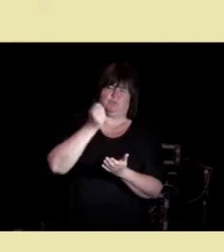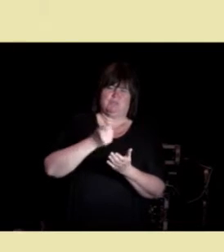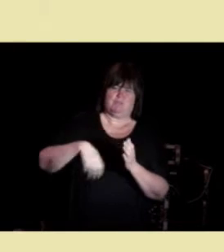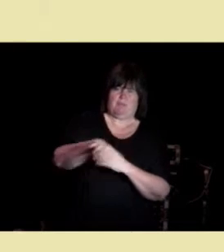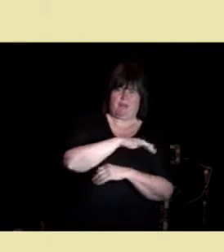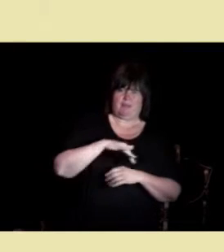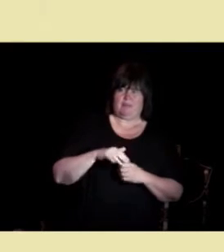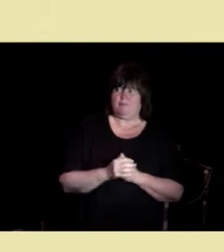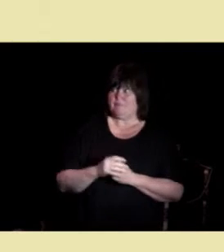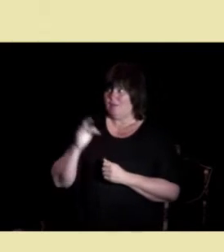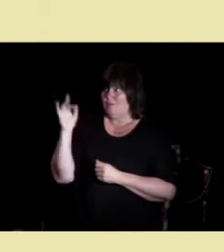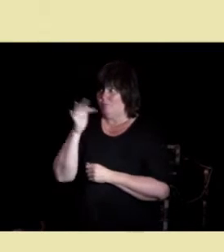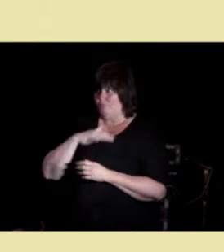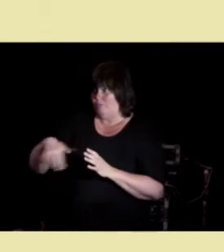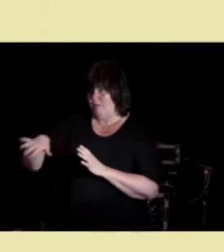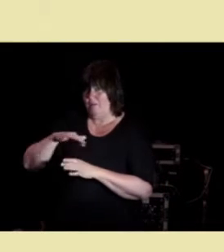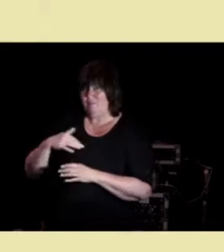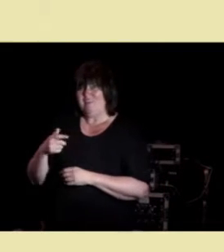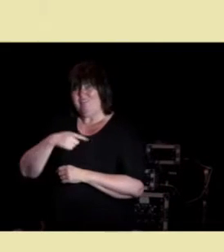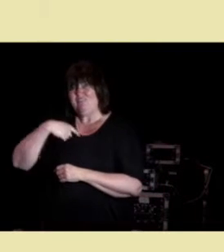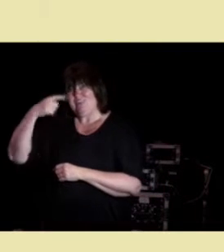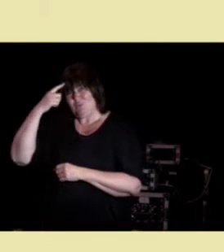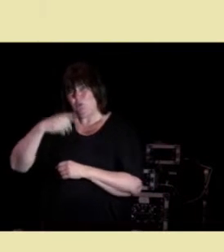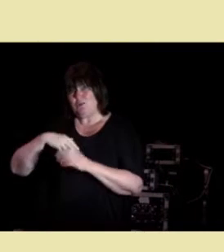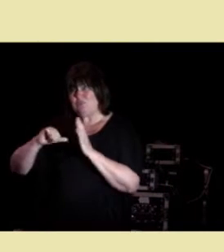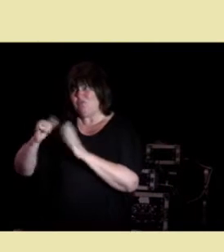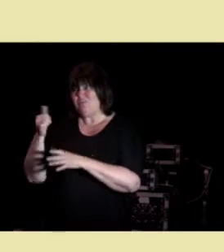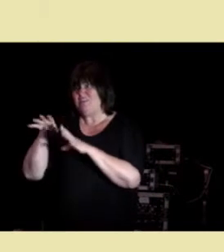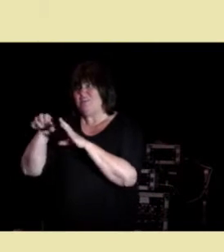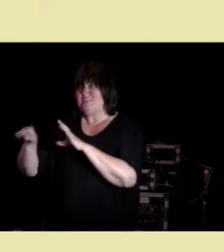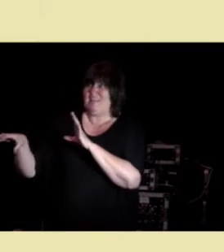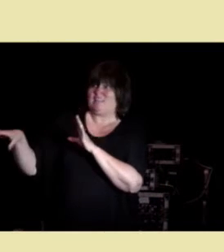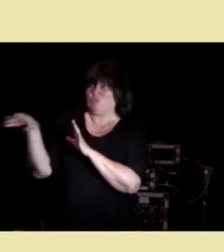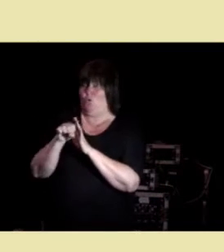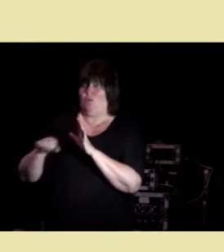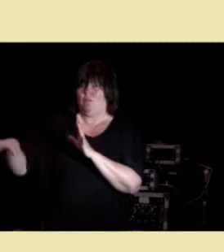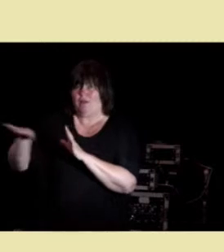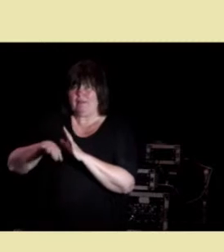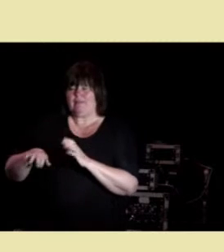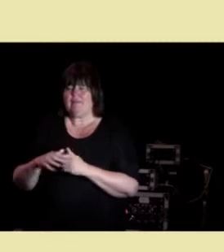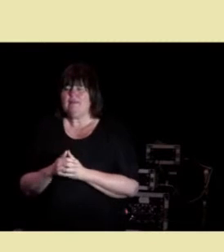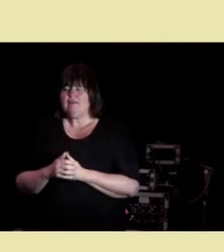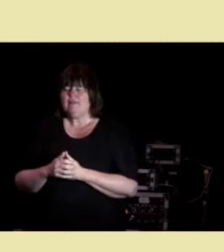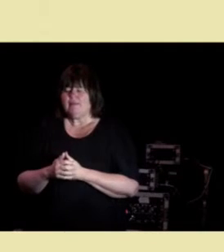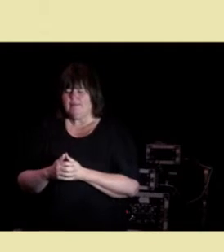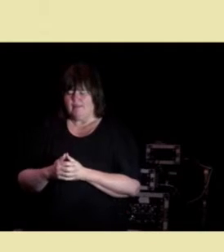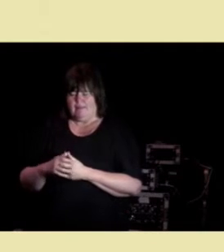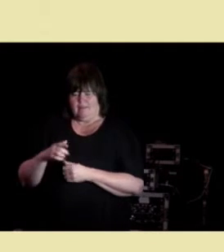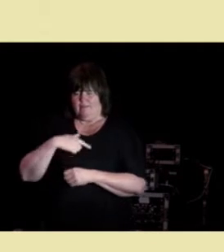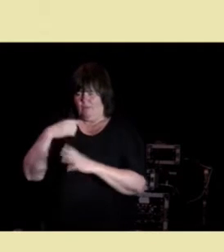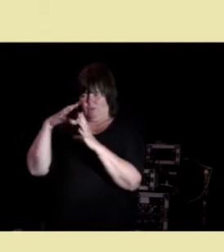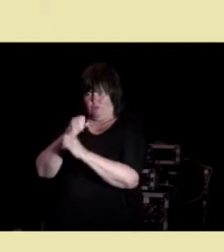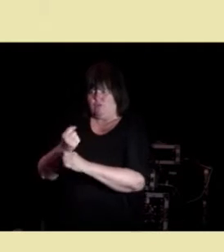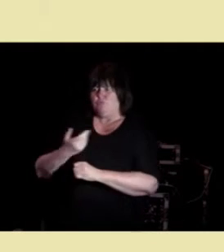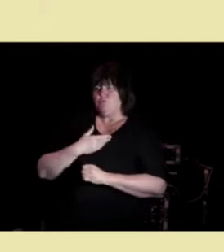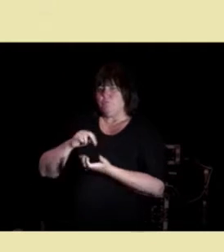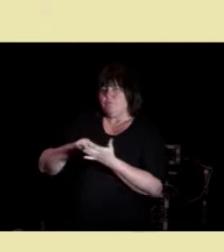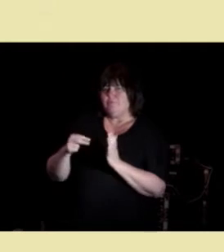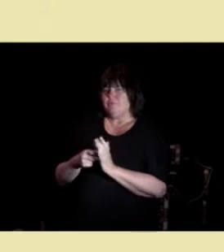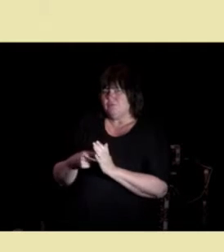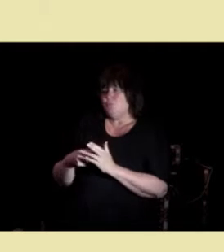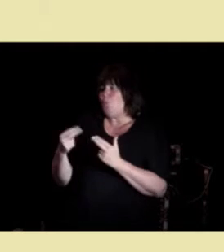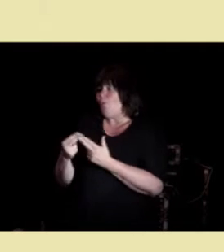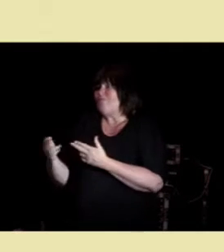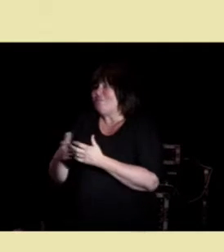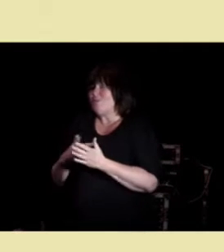vi tror vi er i et sånt «winner takes all»-marked. Vi har fokusert voldsomt på metoder og terapi. Hvis vi bare blir